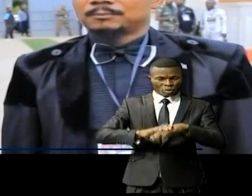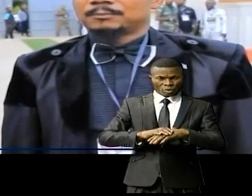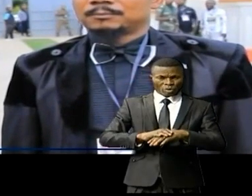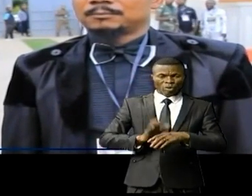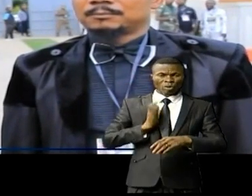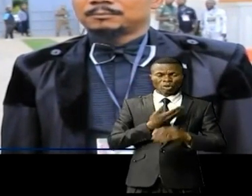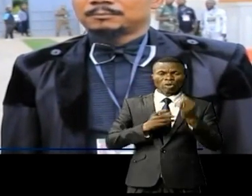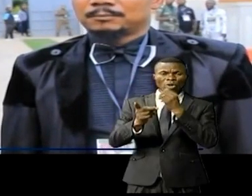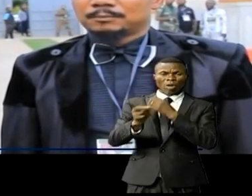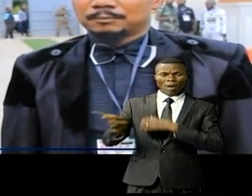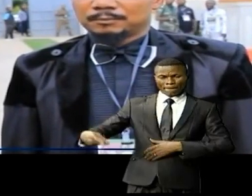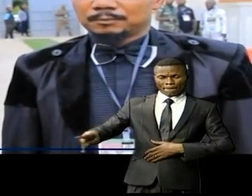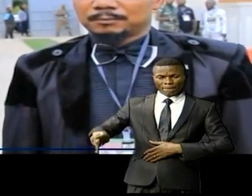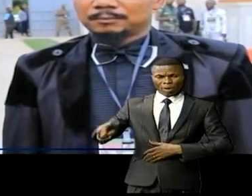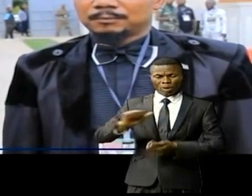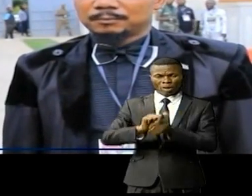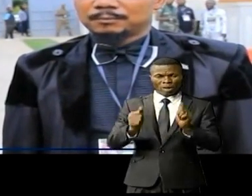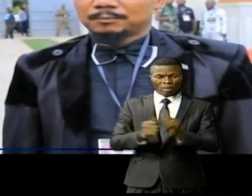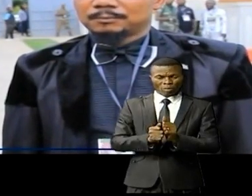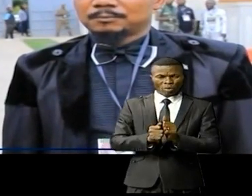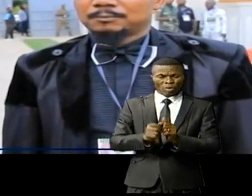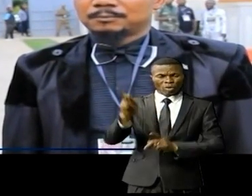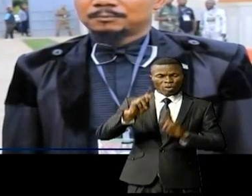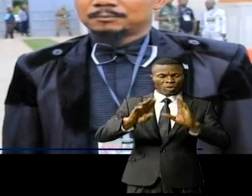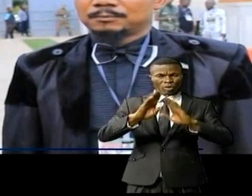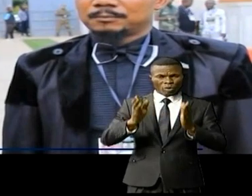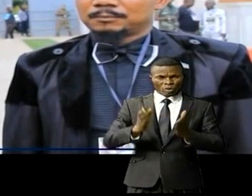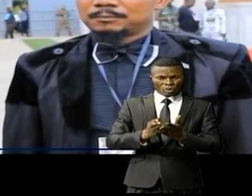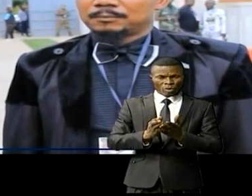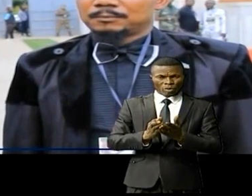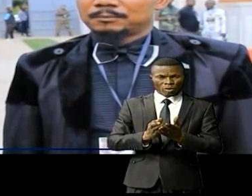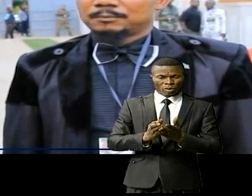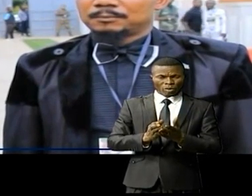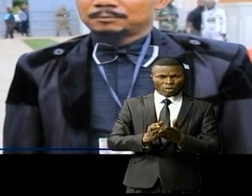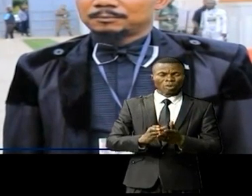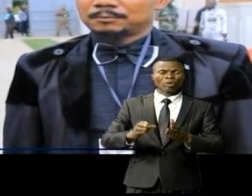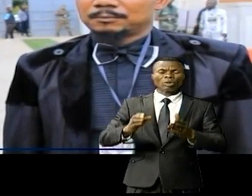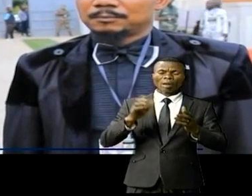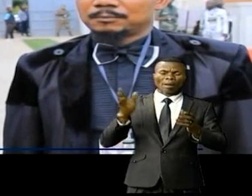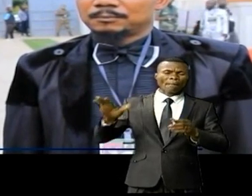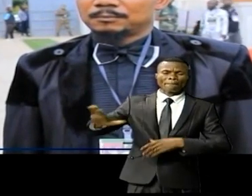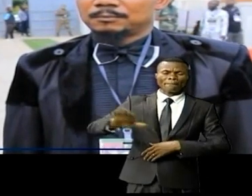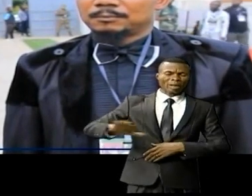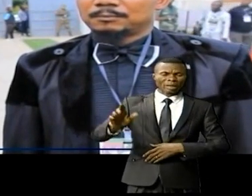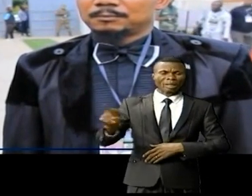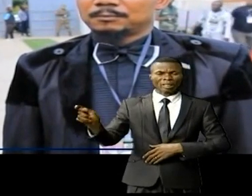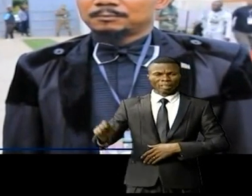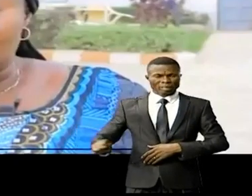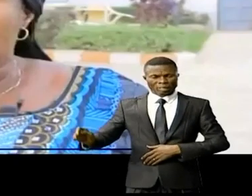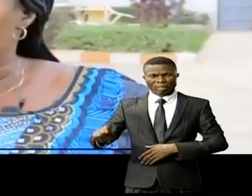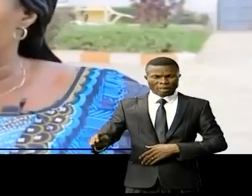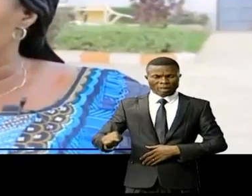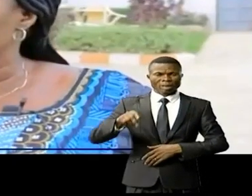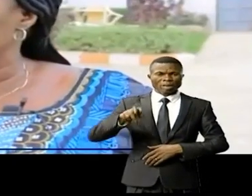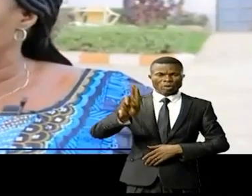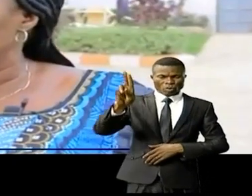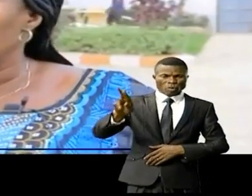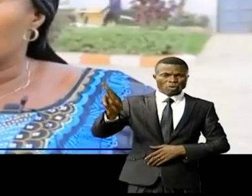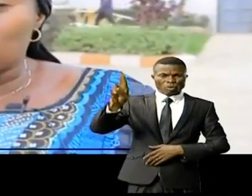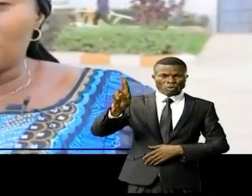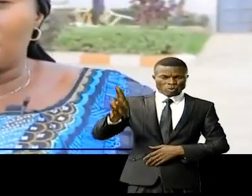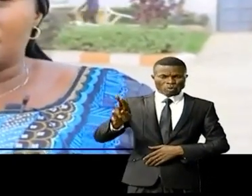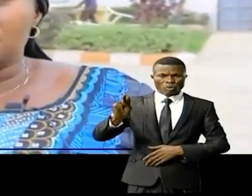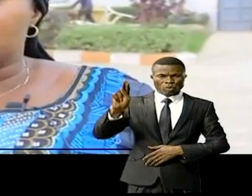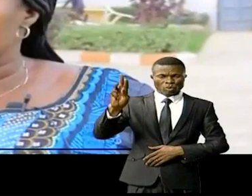quant à ce qui concerne l'activisme de militiers à tous les coins du territoire du Roumou. Cela nous a réjouis que